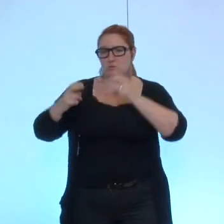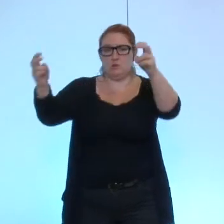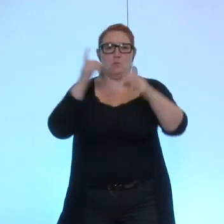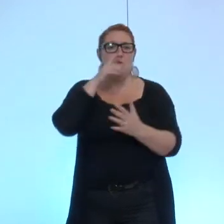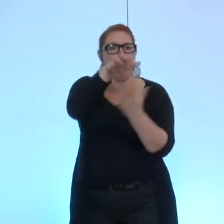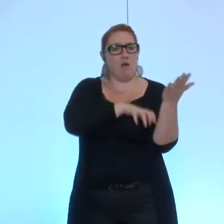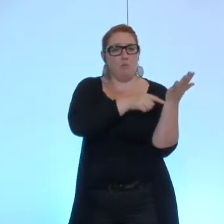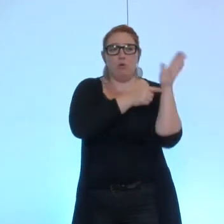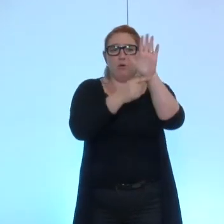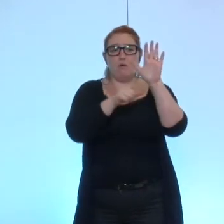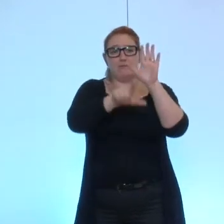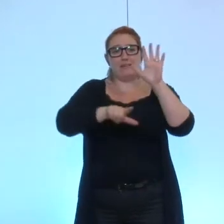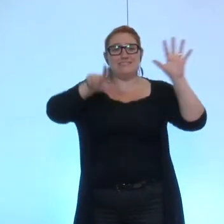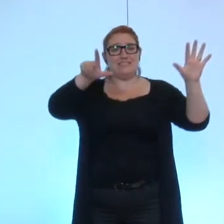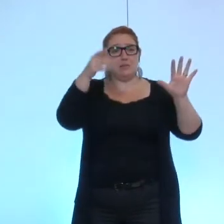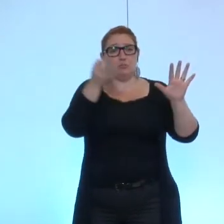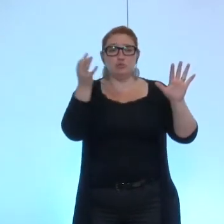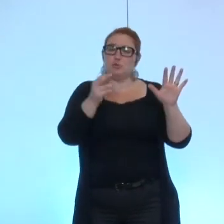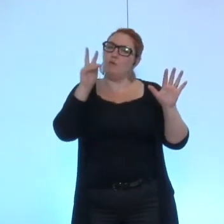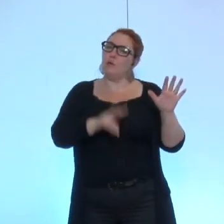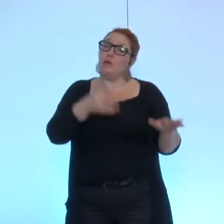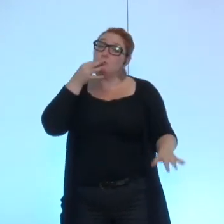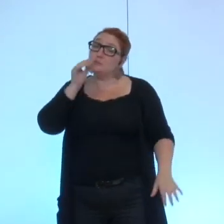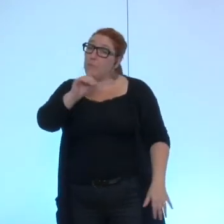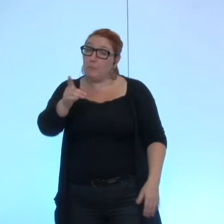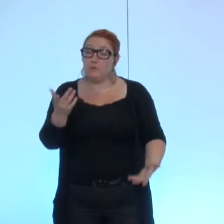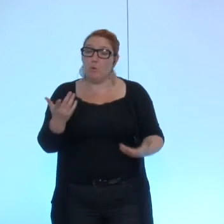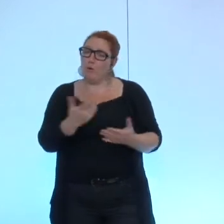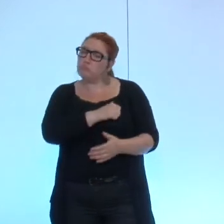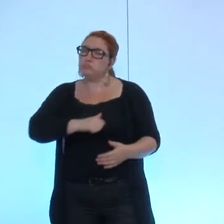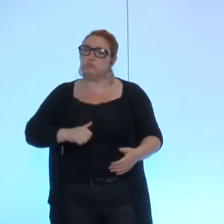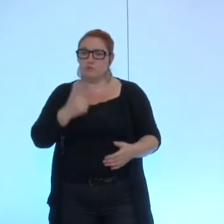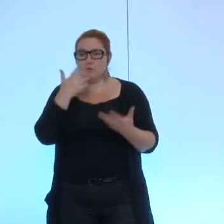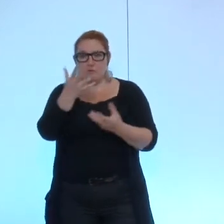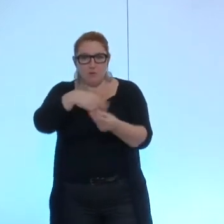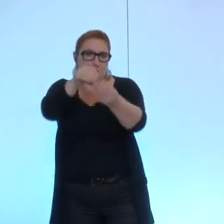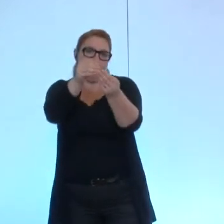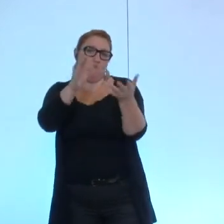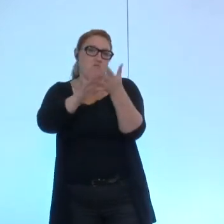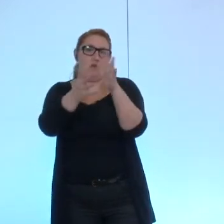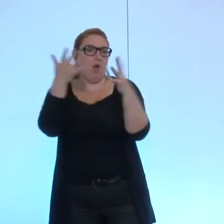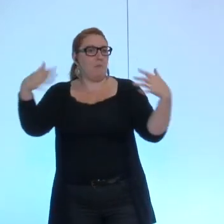% c'est pas tout à fait négligeable donc je voulais rapporter cette petite information supplémentaire et je vous en remercie